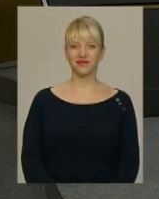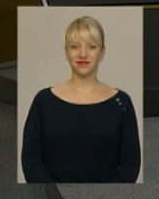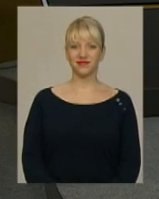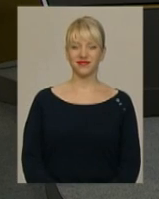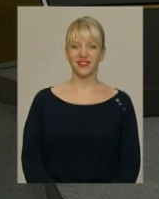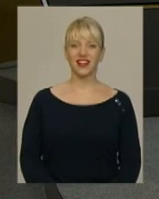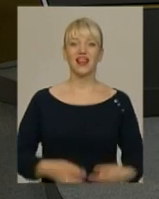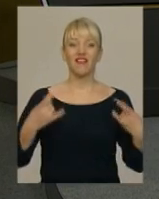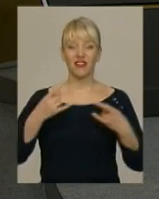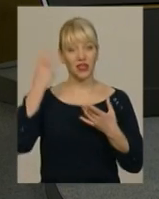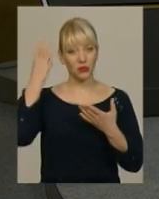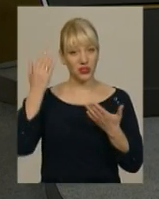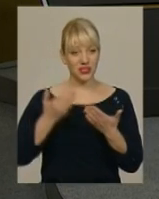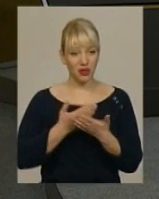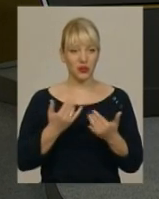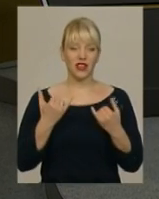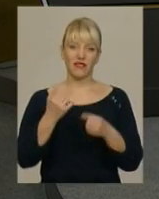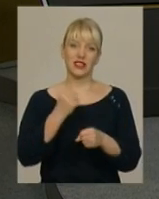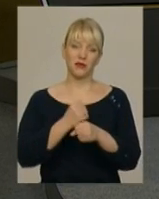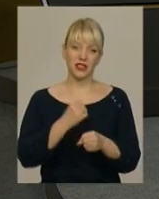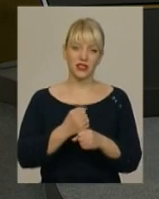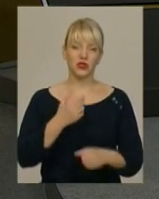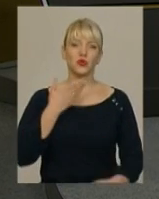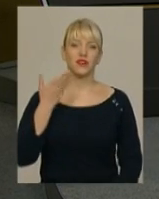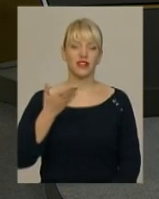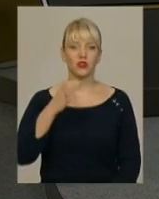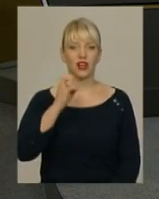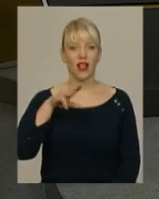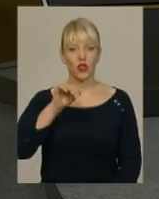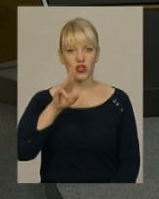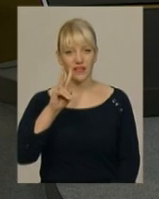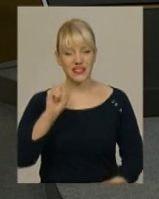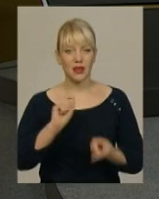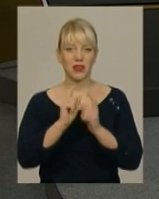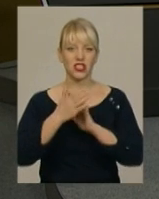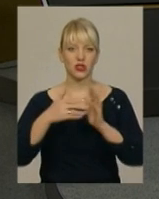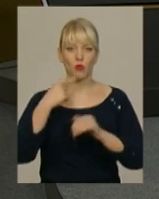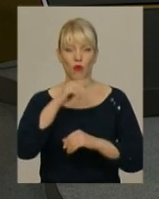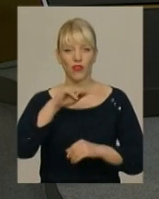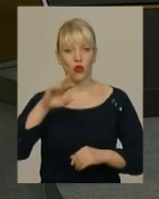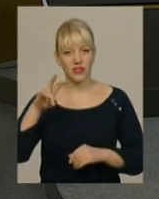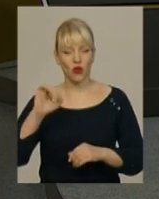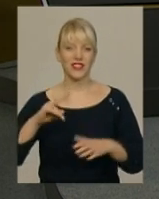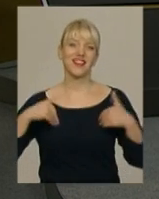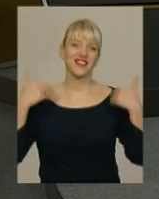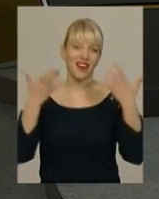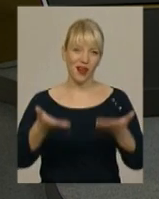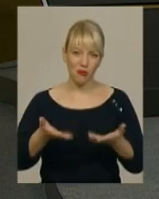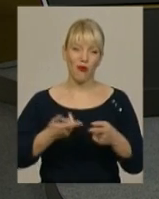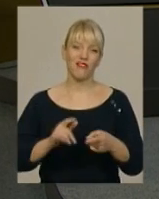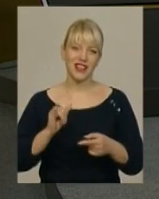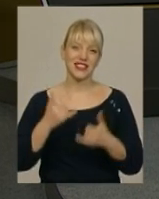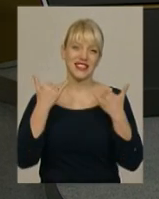В ефірі «Подільська панорама». В студії для вас працюють ведуча Ярослава Антошевська, перекладач на жестову мову Оксана Фіновська. Ми вітаємо вас.